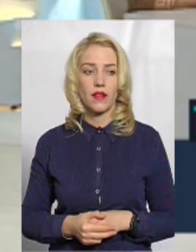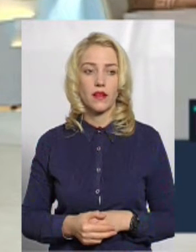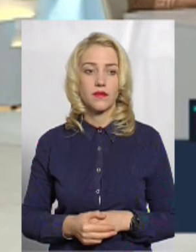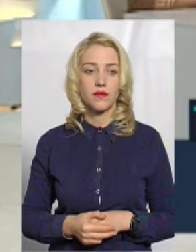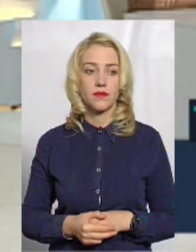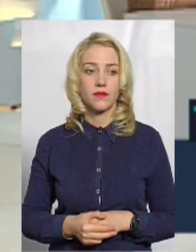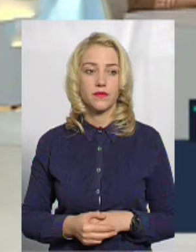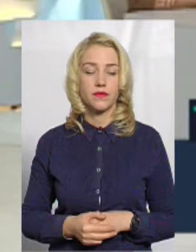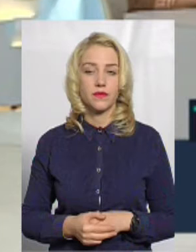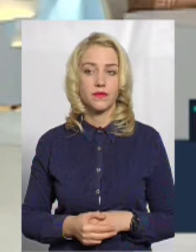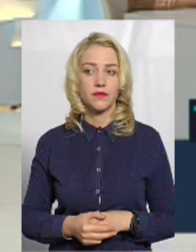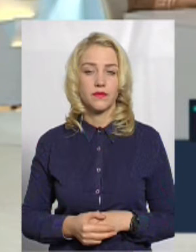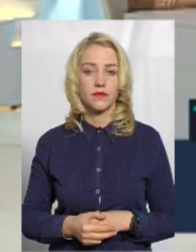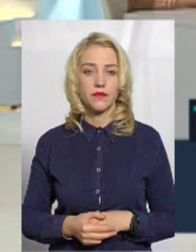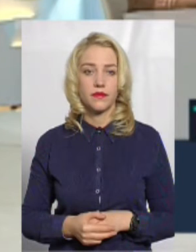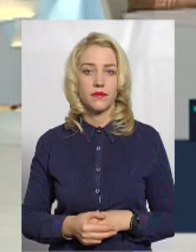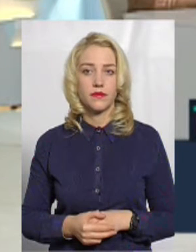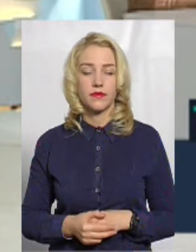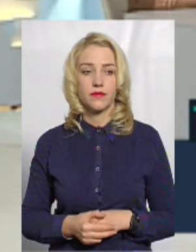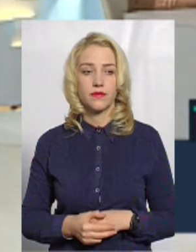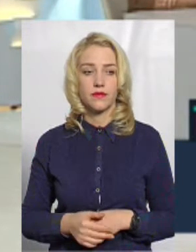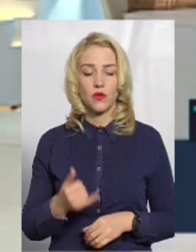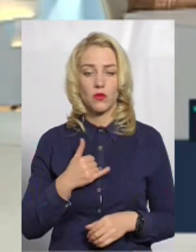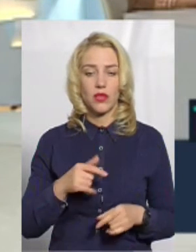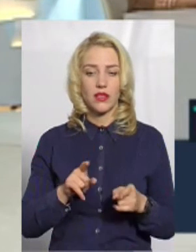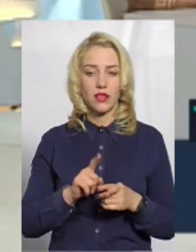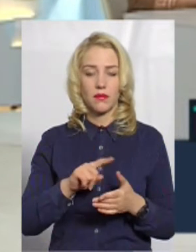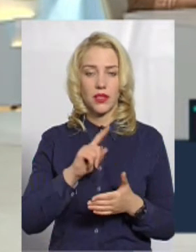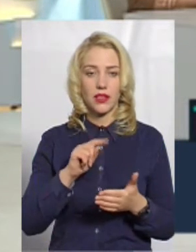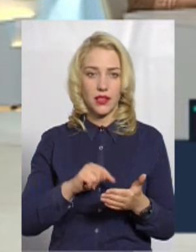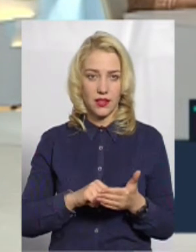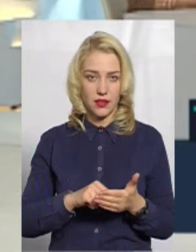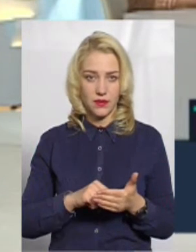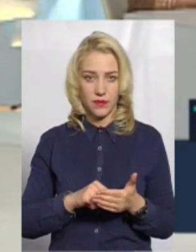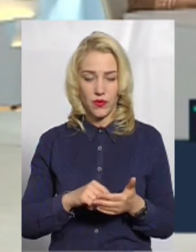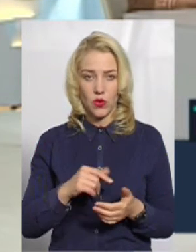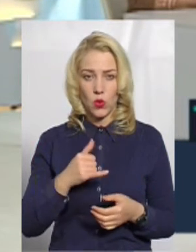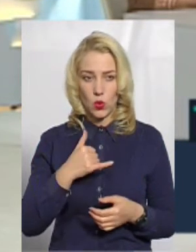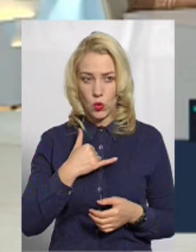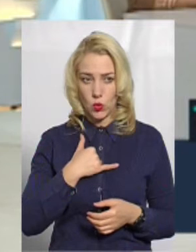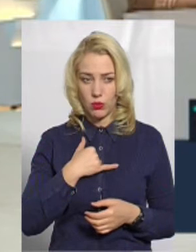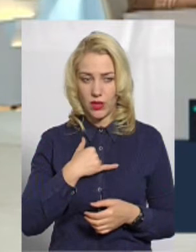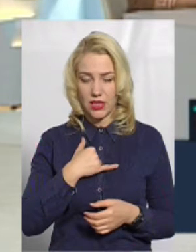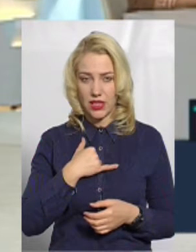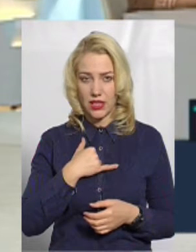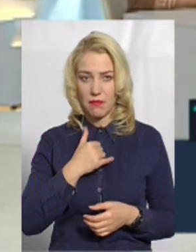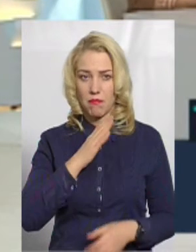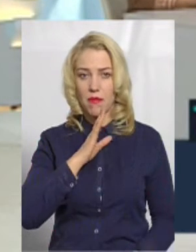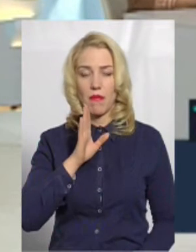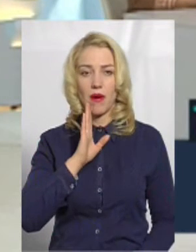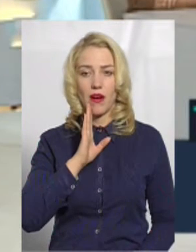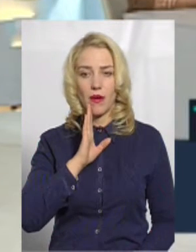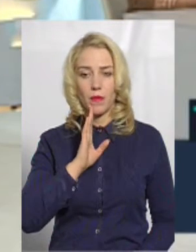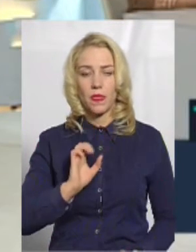мене чуєте? Чуємо. У мене таке питання. У мене моя мама